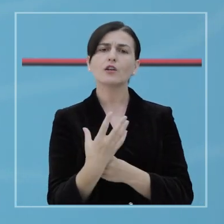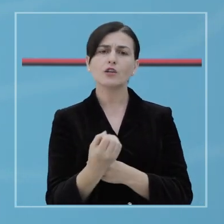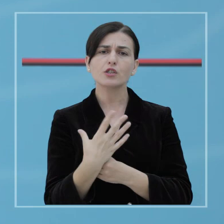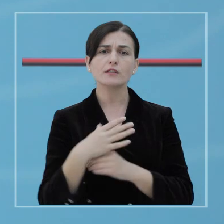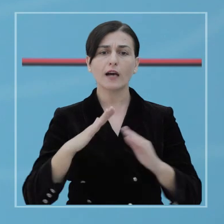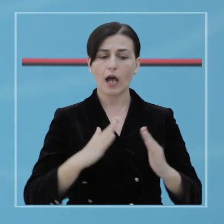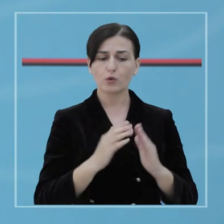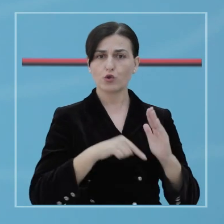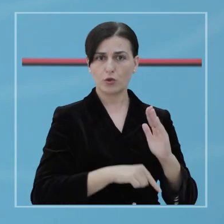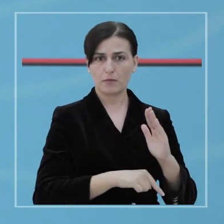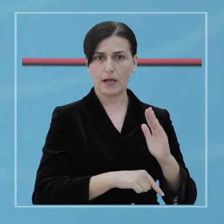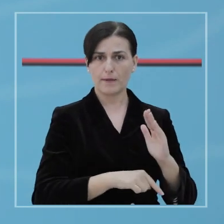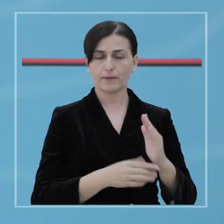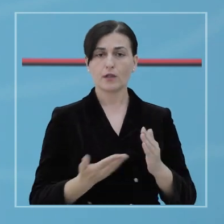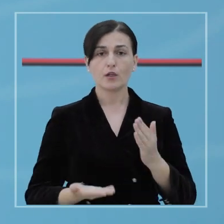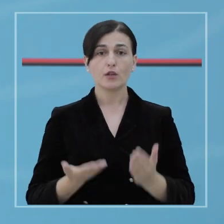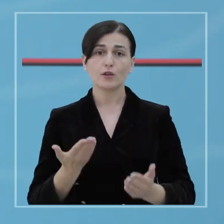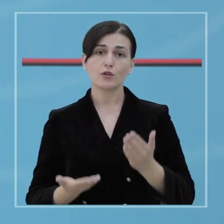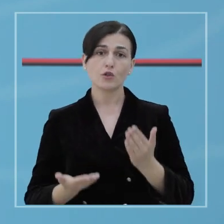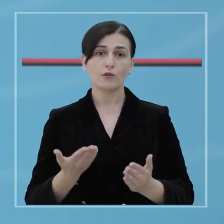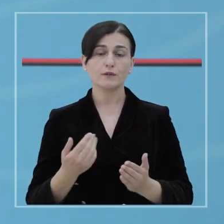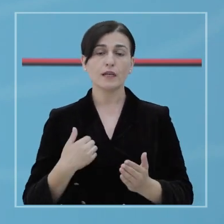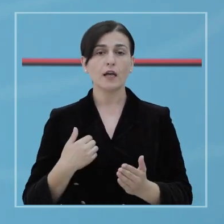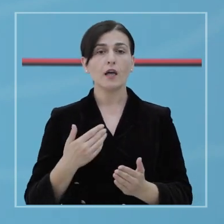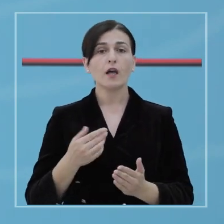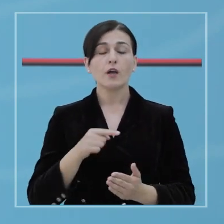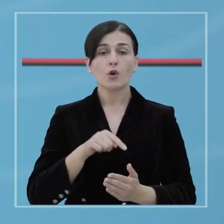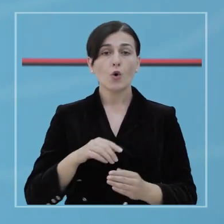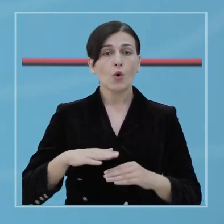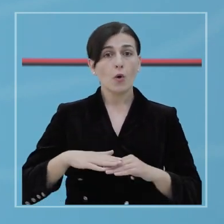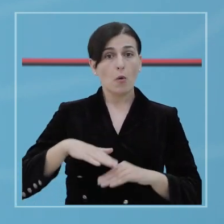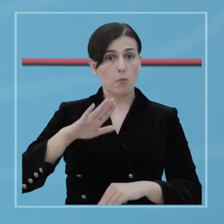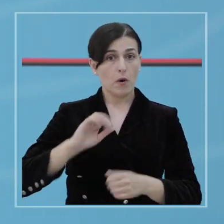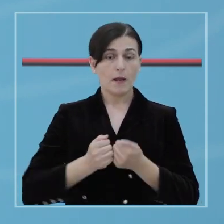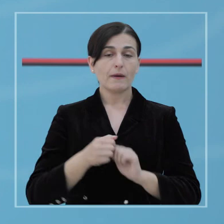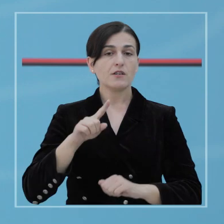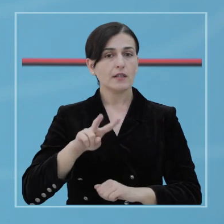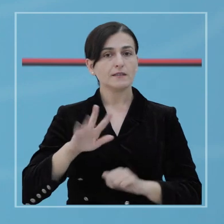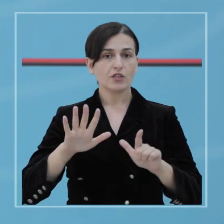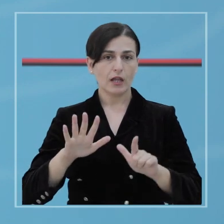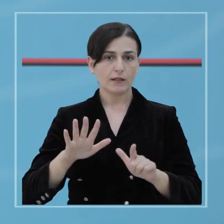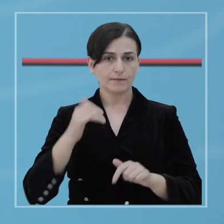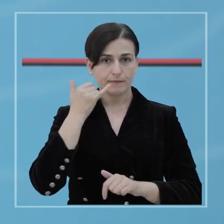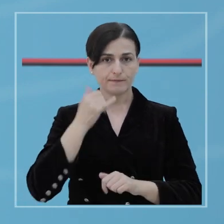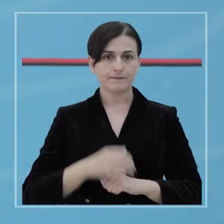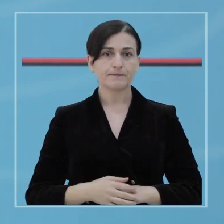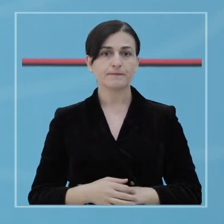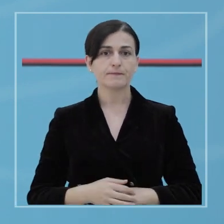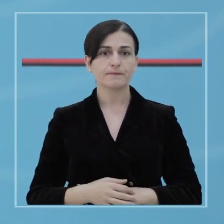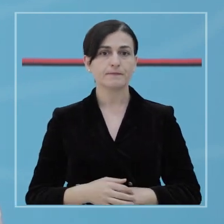gjatë kohës e karantinimit. Nëse shenja të rëndohen, ju lutem telefononi nërmjën urgencës 127. Falem derit. Falem